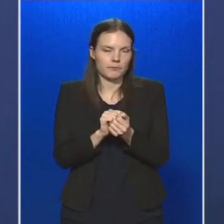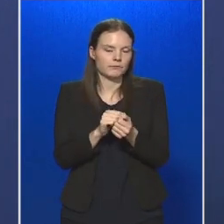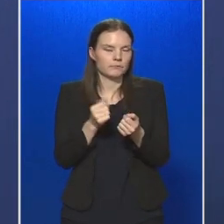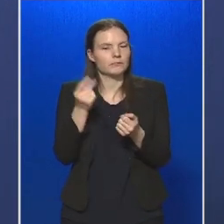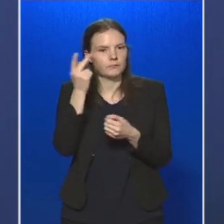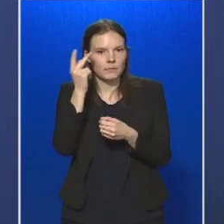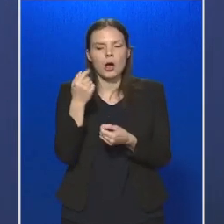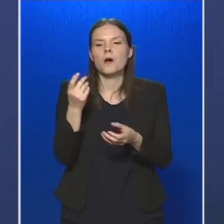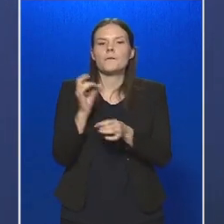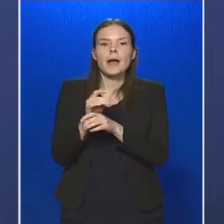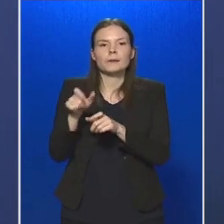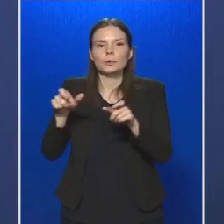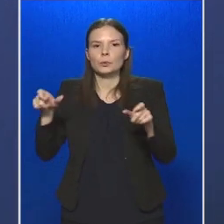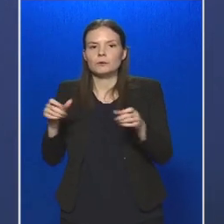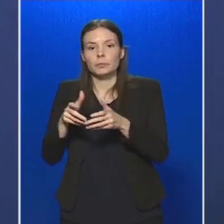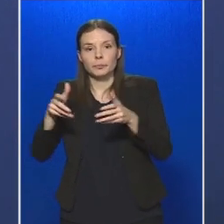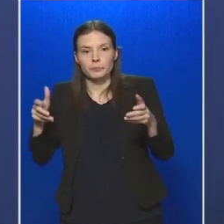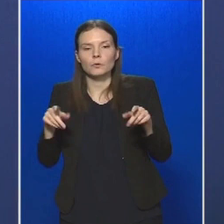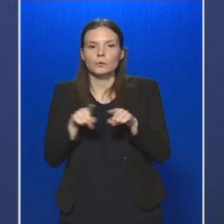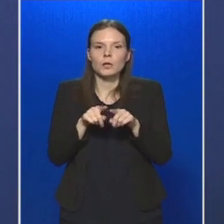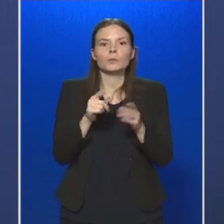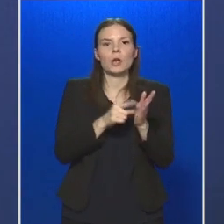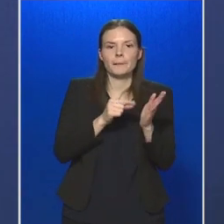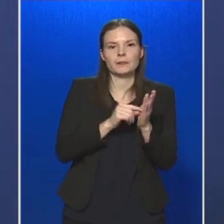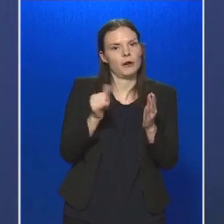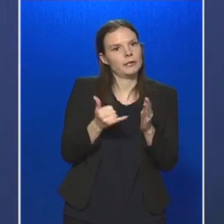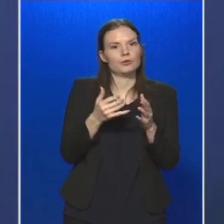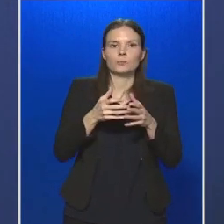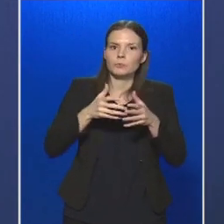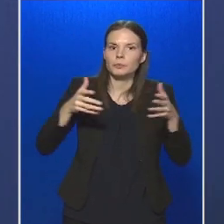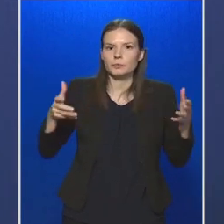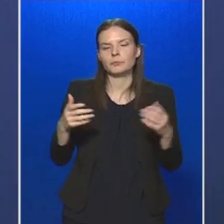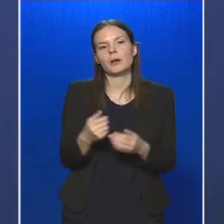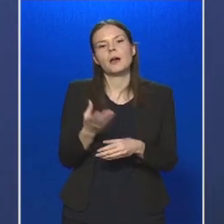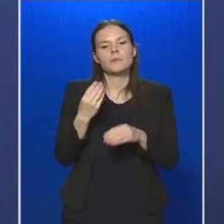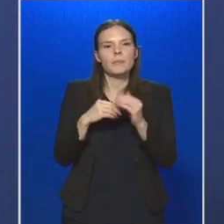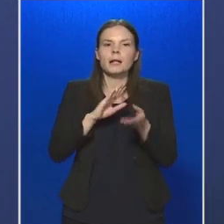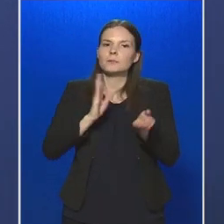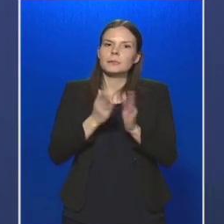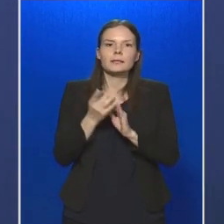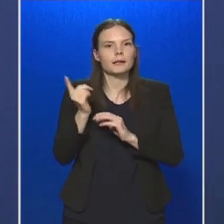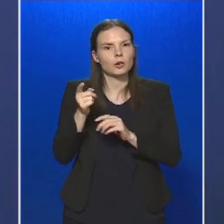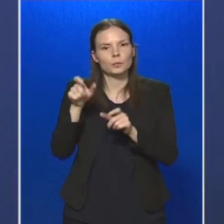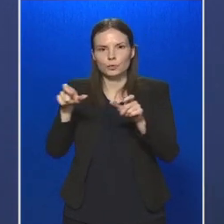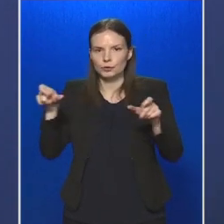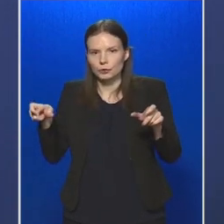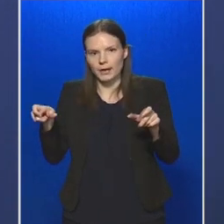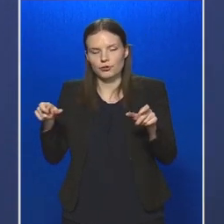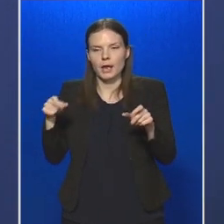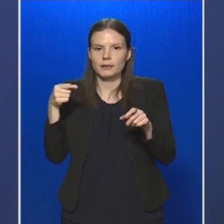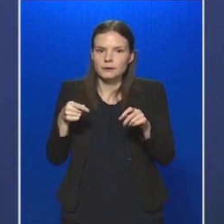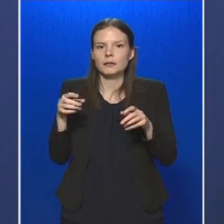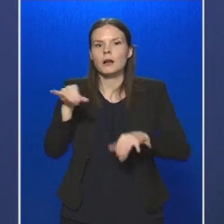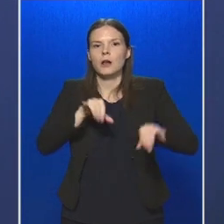fertőzöttek számával egyenes arányban nő, hiszen minden gyanús esetet laboratóriumi